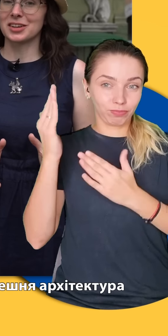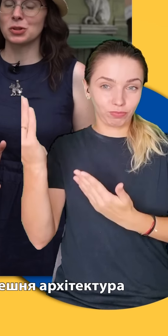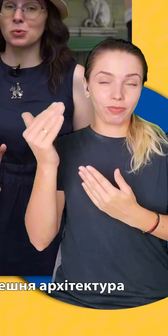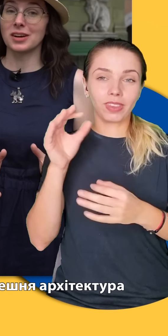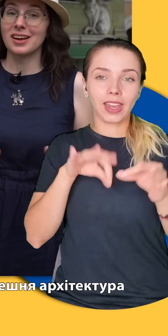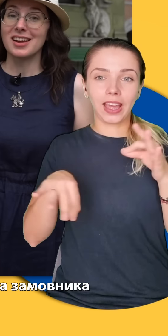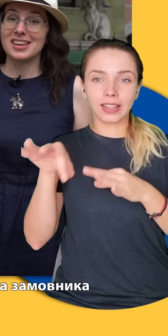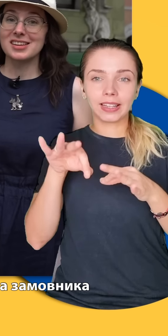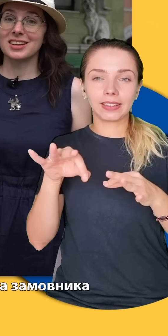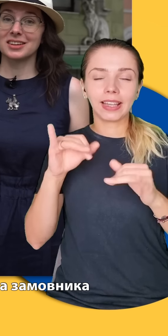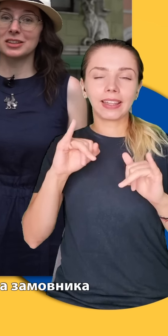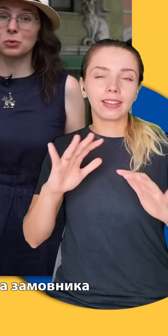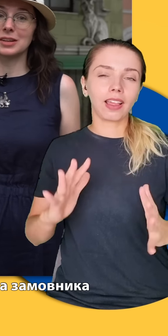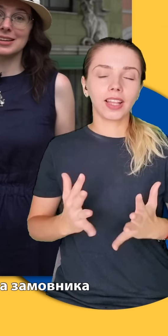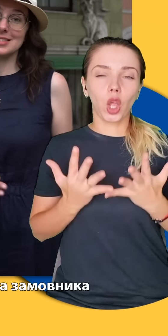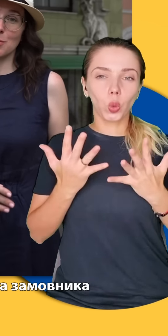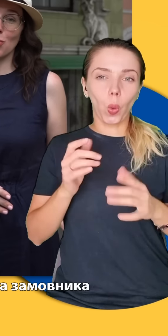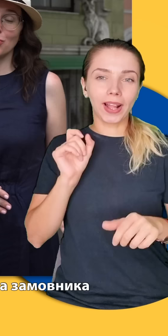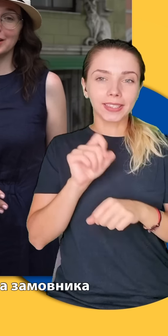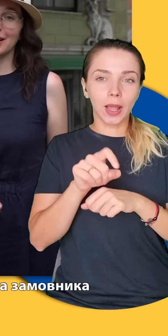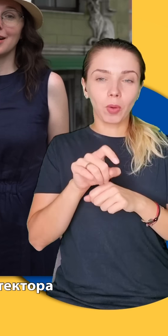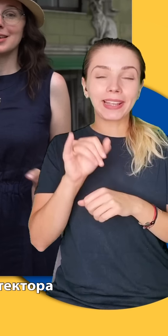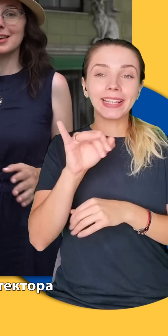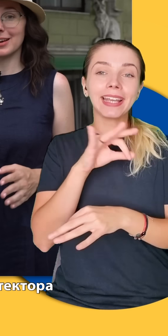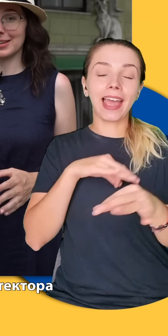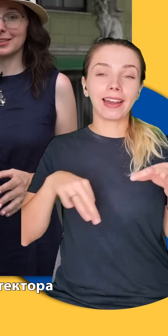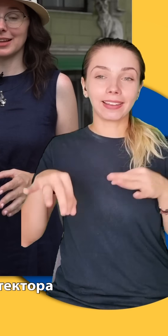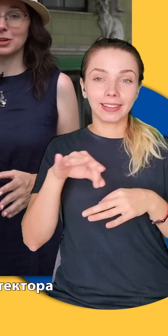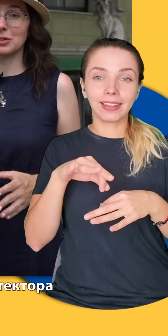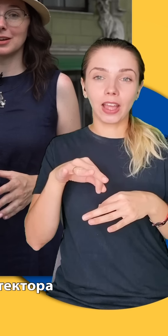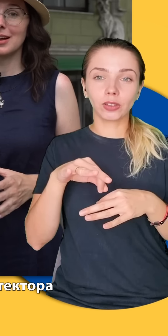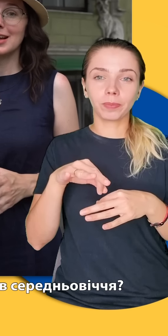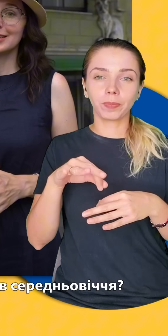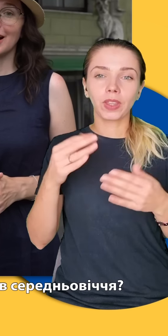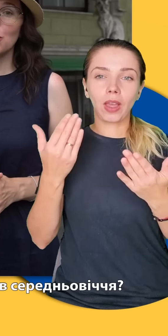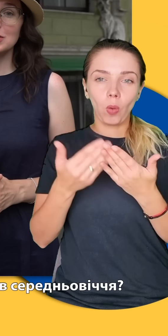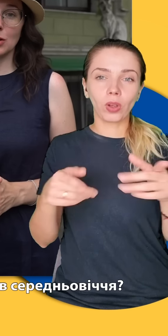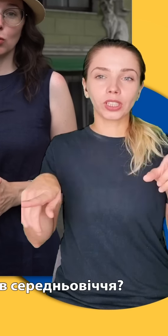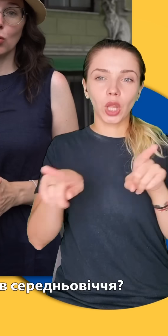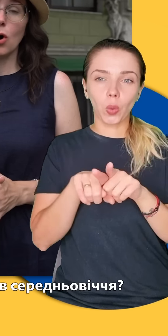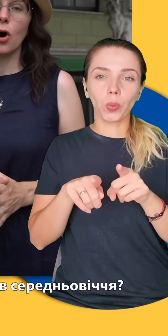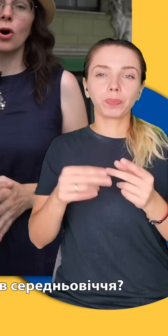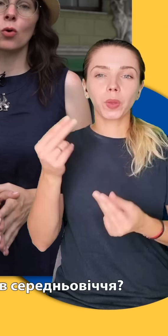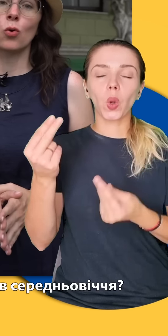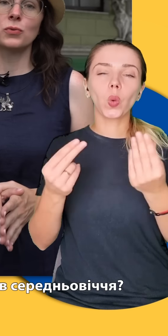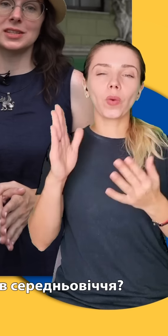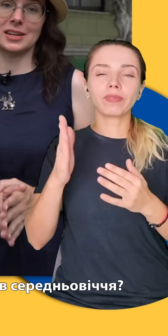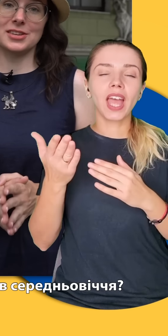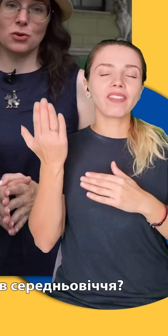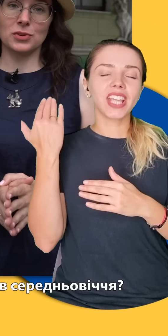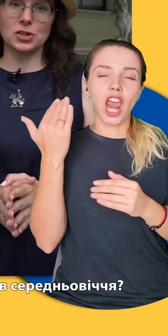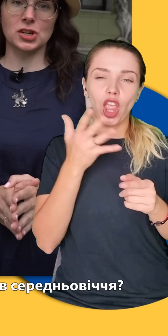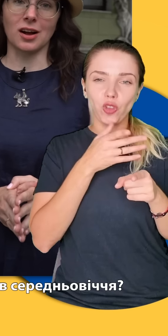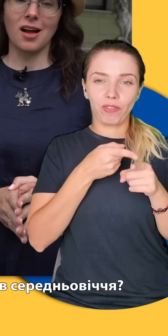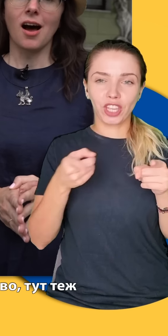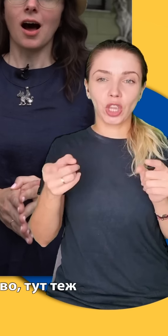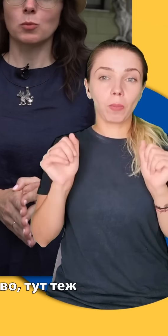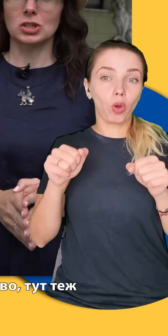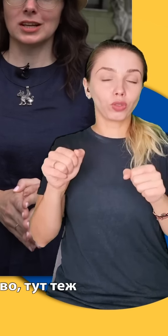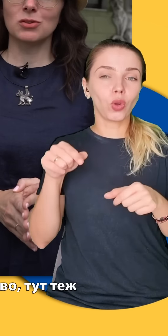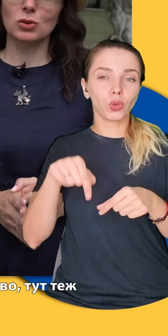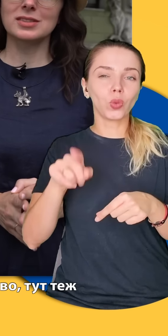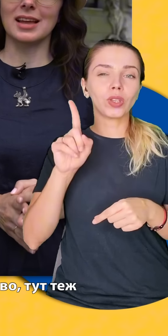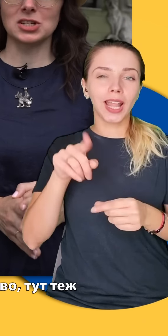архітектура і надихнула замовника і архітектора на ось таку гру в середньовіччя.